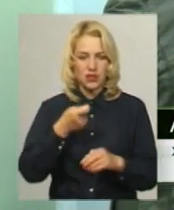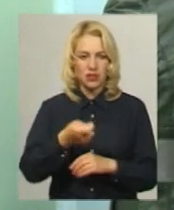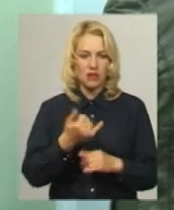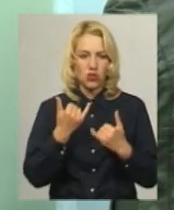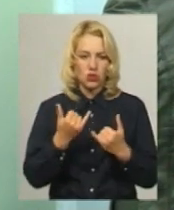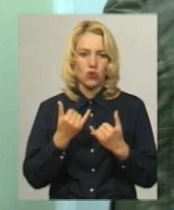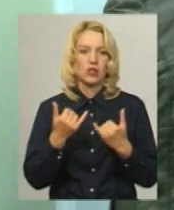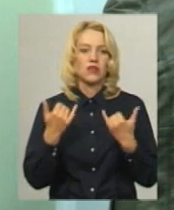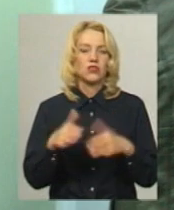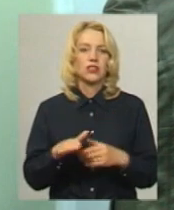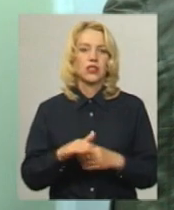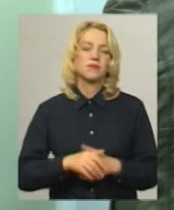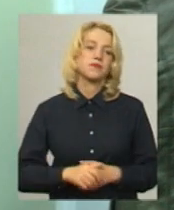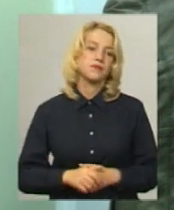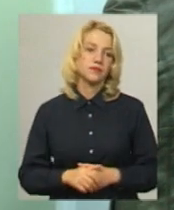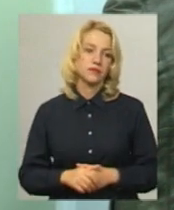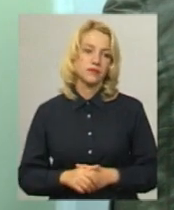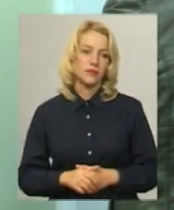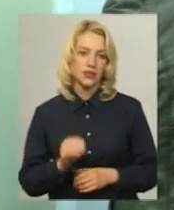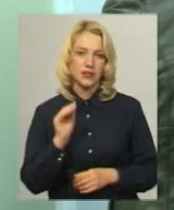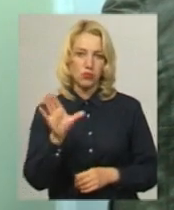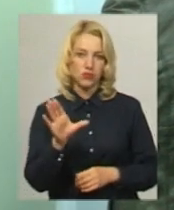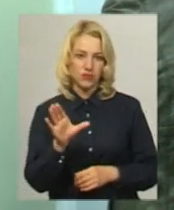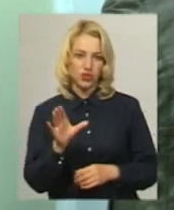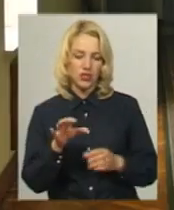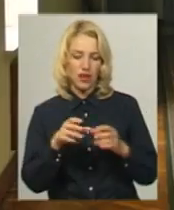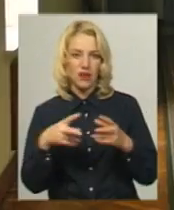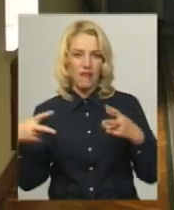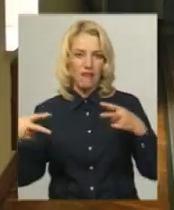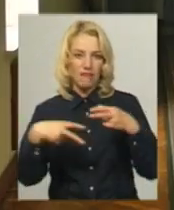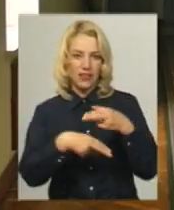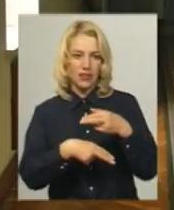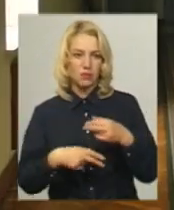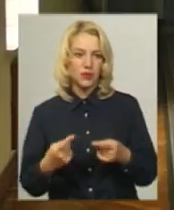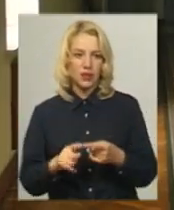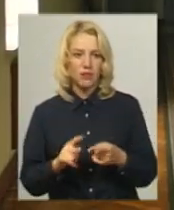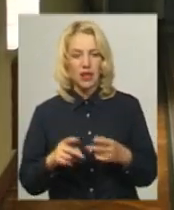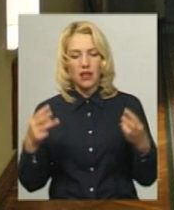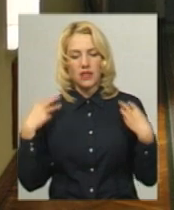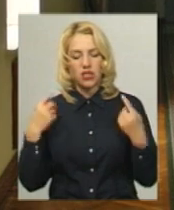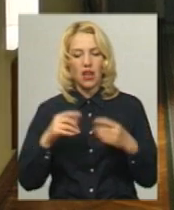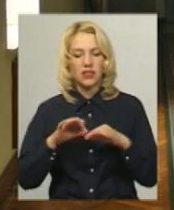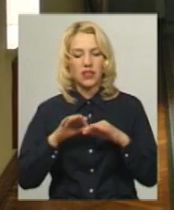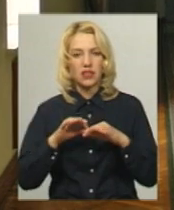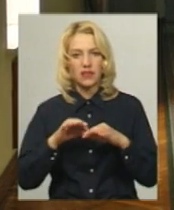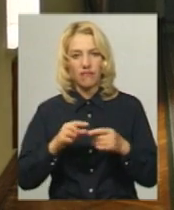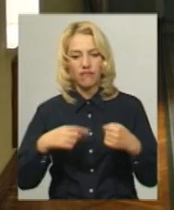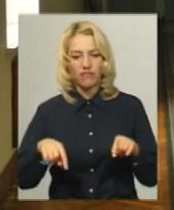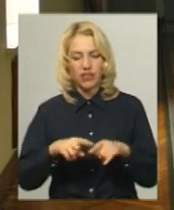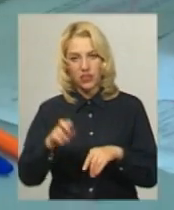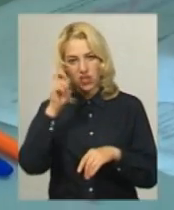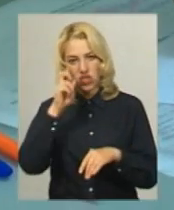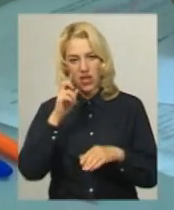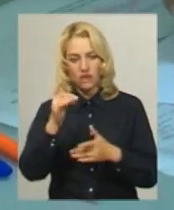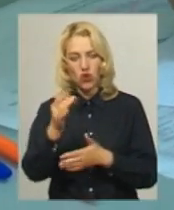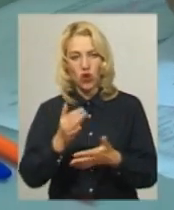сьогодні вже за посвідченням, відкріпним. Начальник відділу ведення Державного реєстру виборців Хмельницької міської